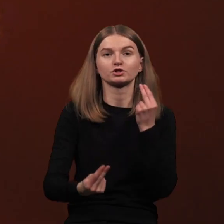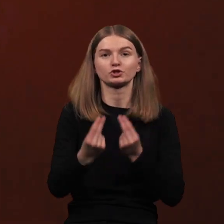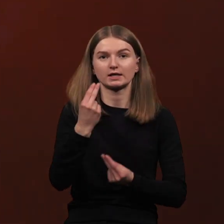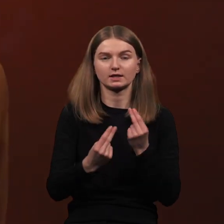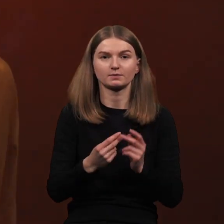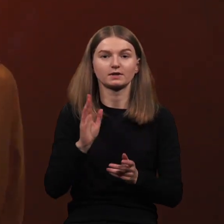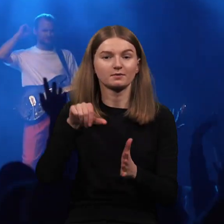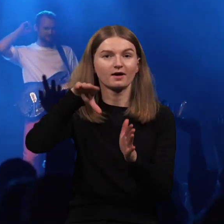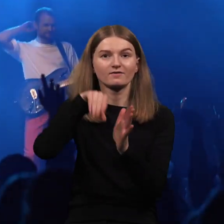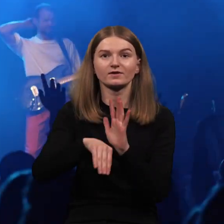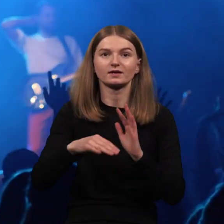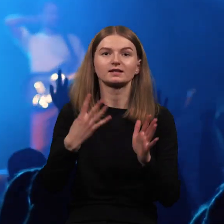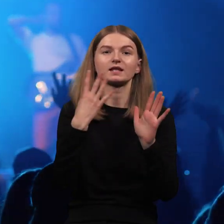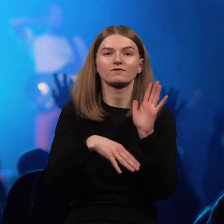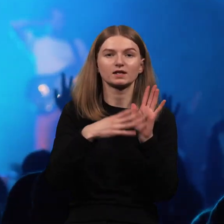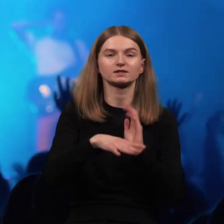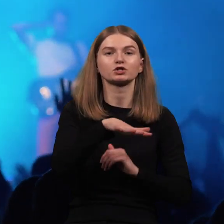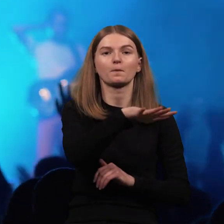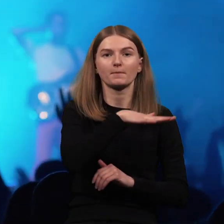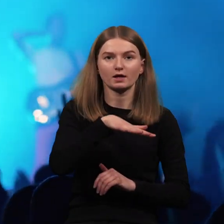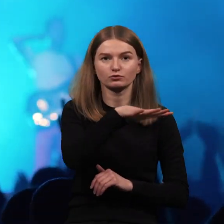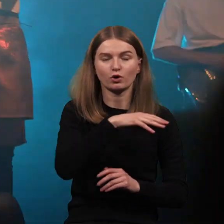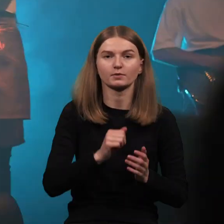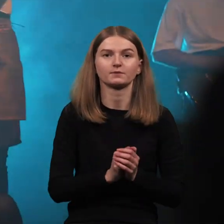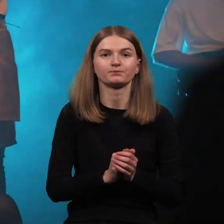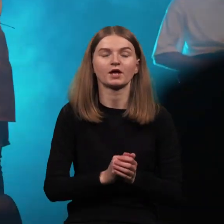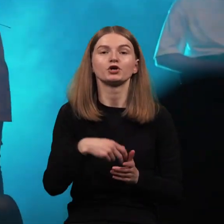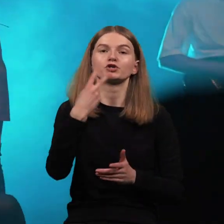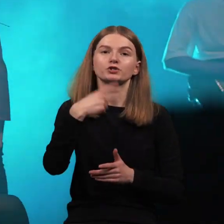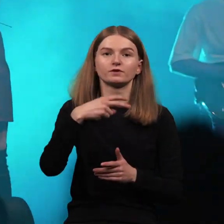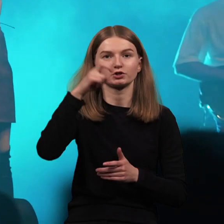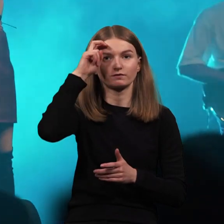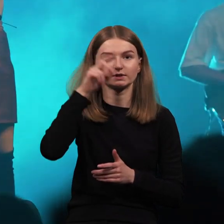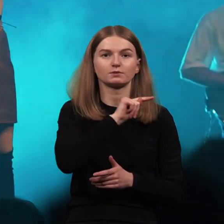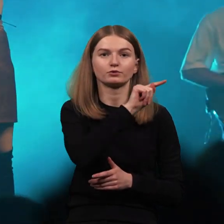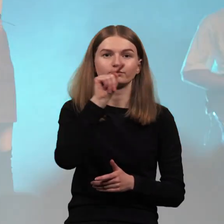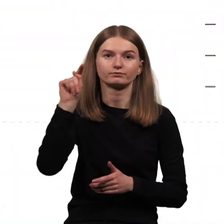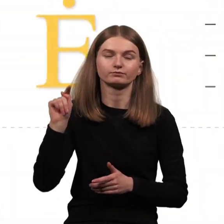kurioje dalyvaus beveik 90 bendruomenių iš daugiau kaip 20 pasaulio šalių.